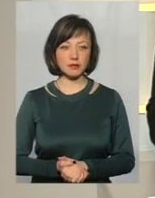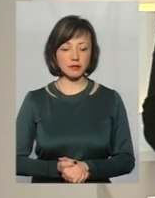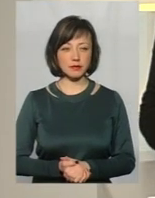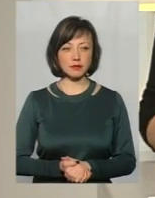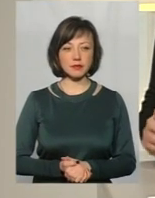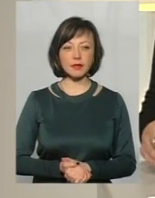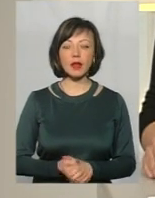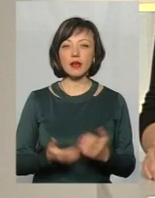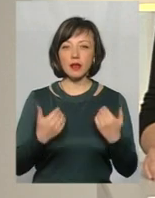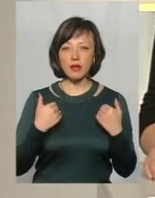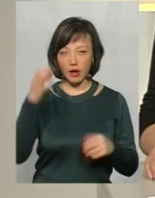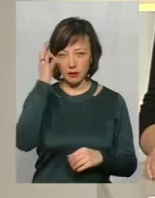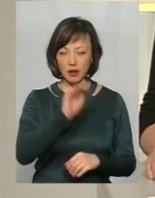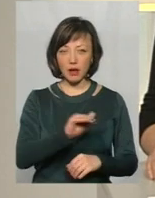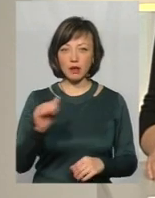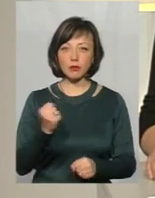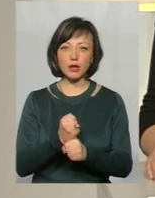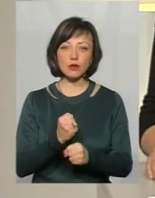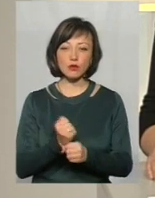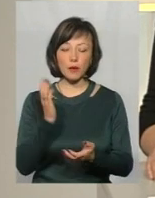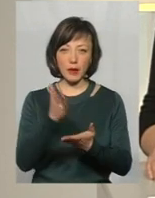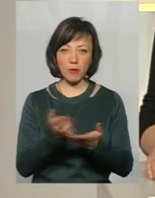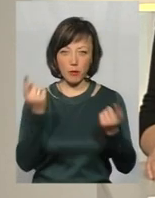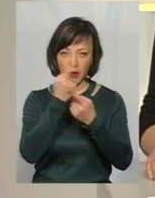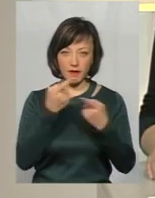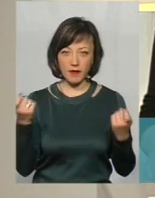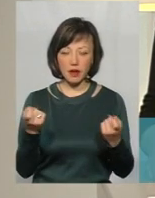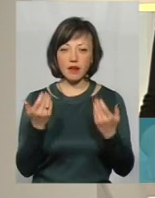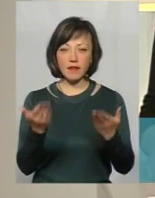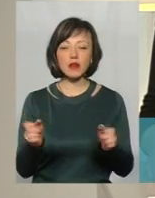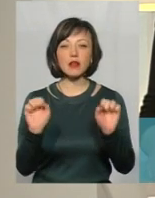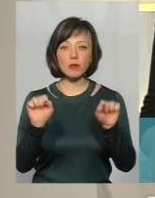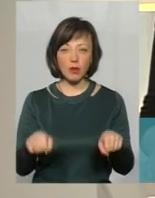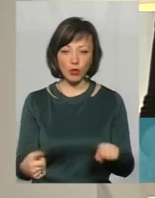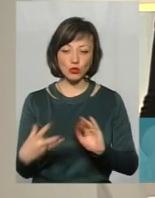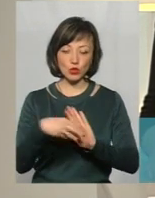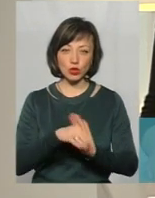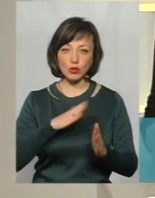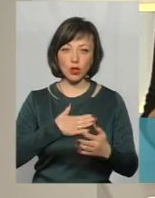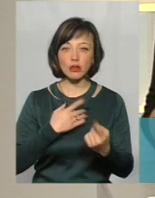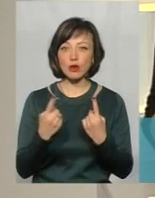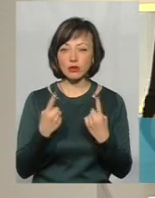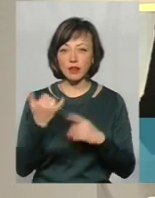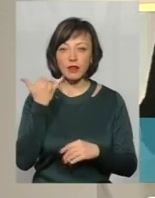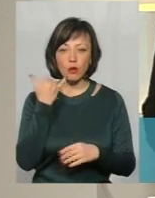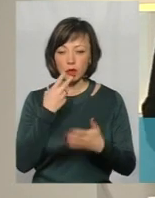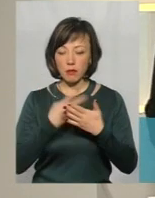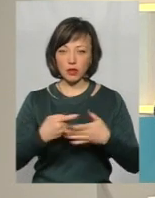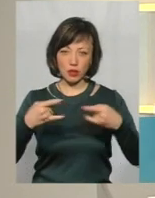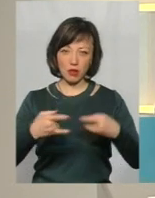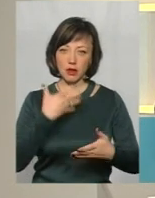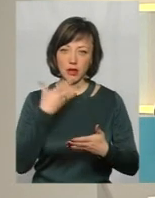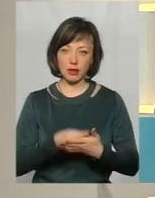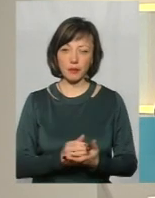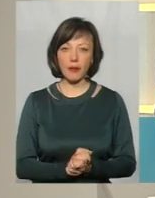Я нагадую нашим телеглядачам, що ми працюємо у прямому ефірі, тому ви також можете долучитись до нашої розмови. Телефони бачите на своїх